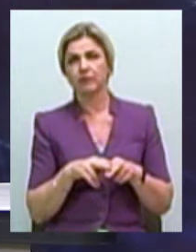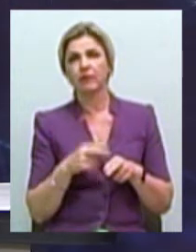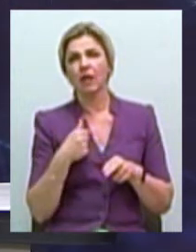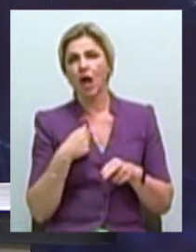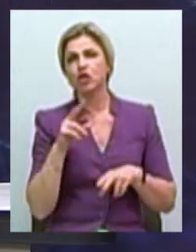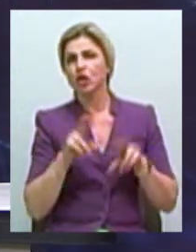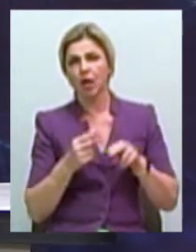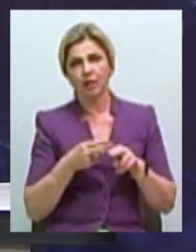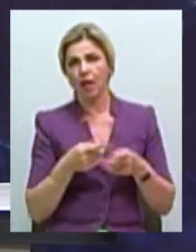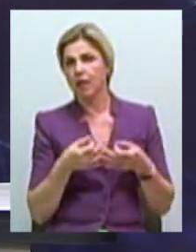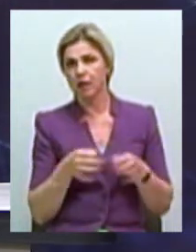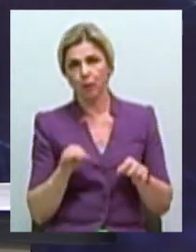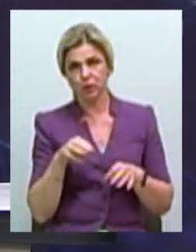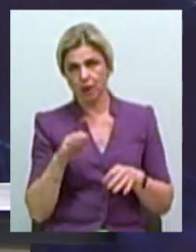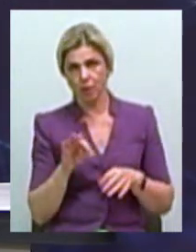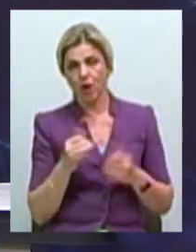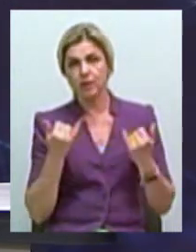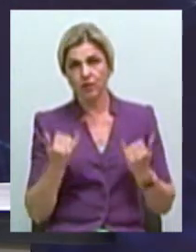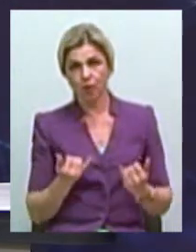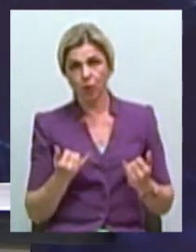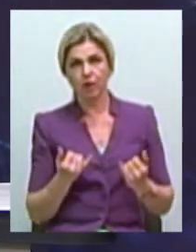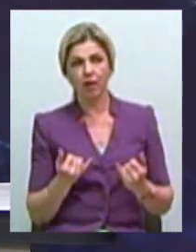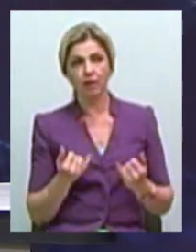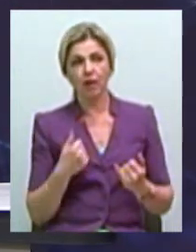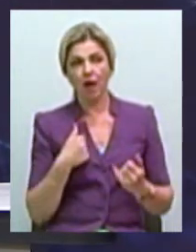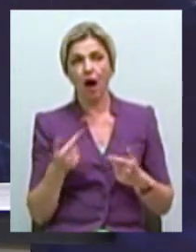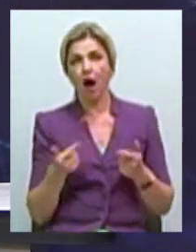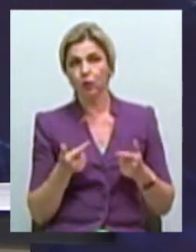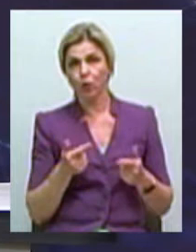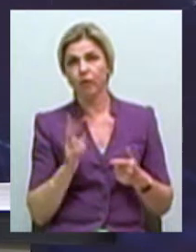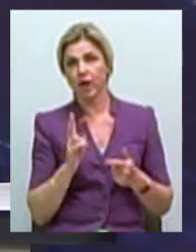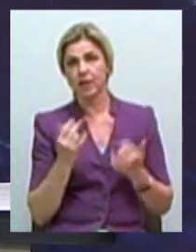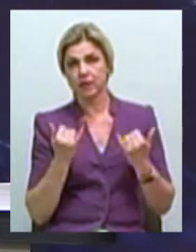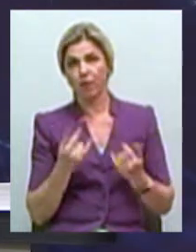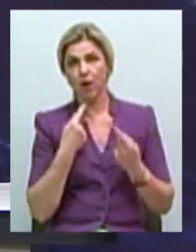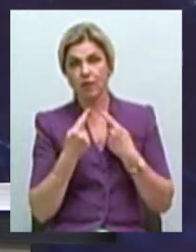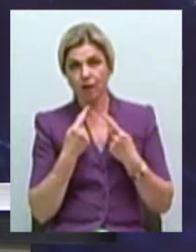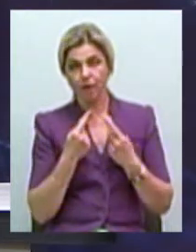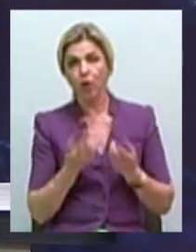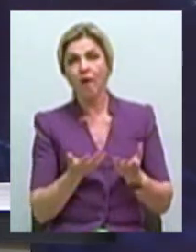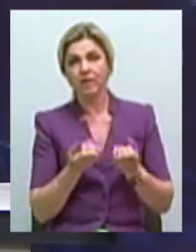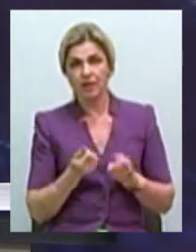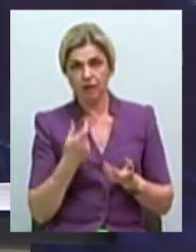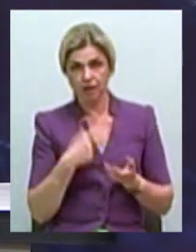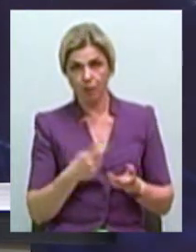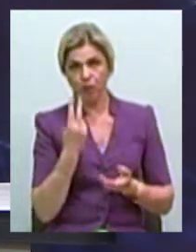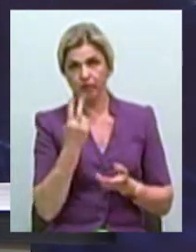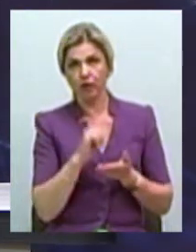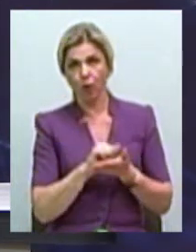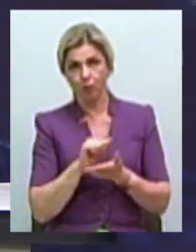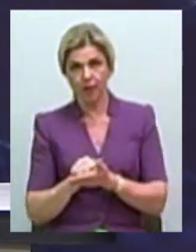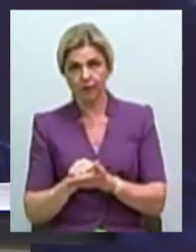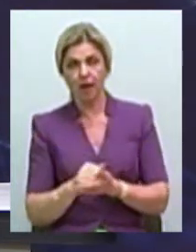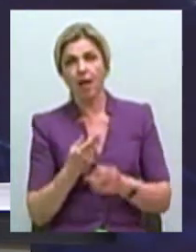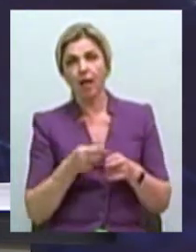недопустимо. Сьогодні, я, готовясь к нашому сьогоднішньому розмову, взяв з собою два документа. Це